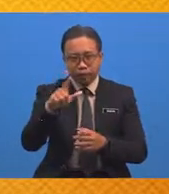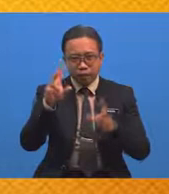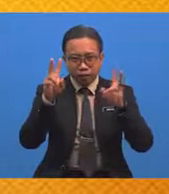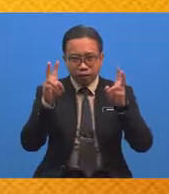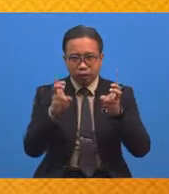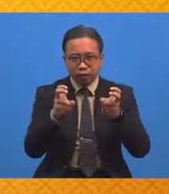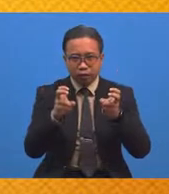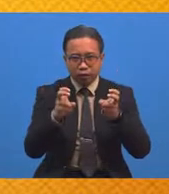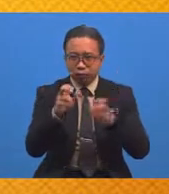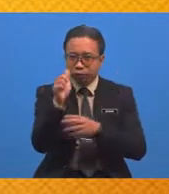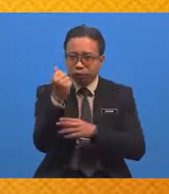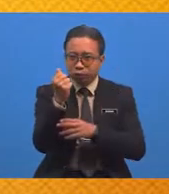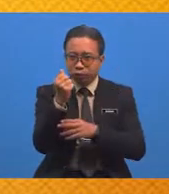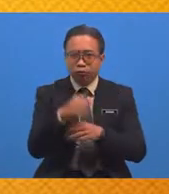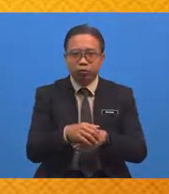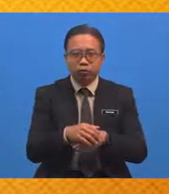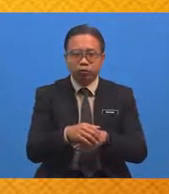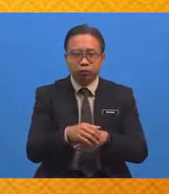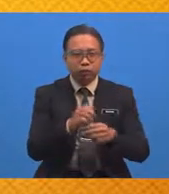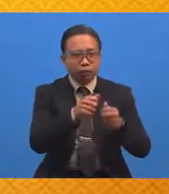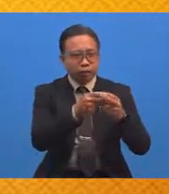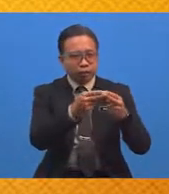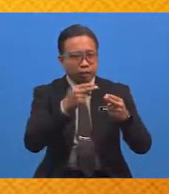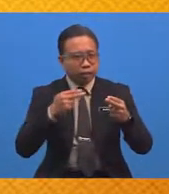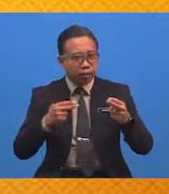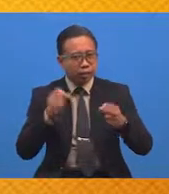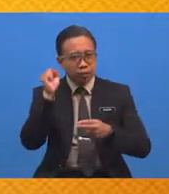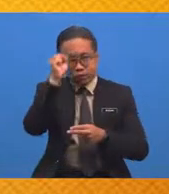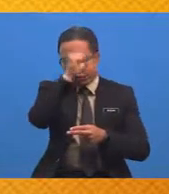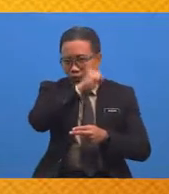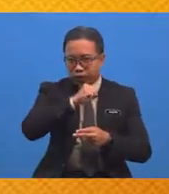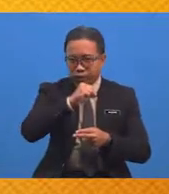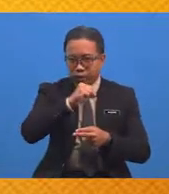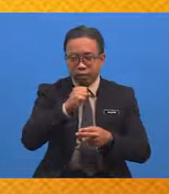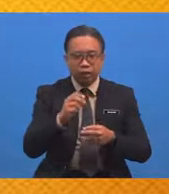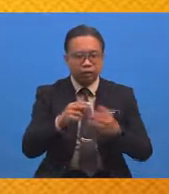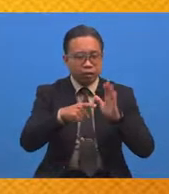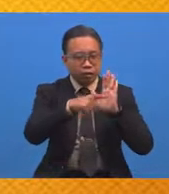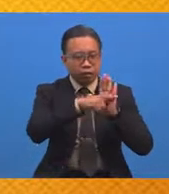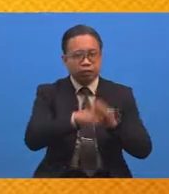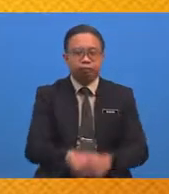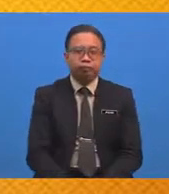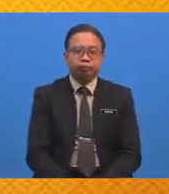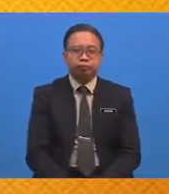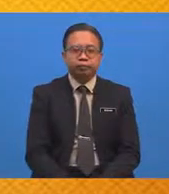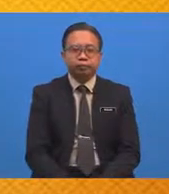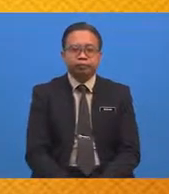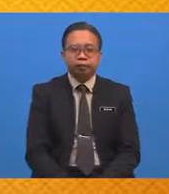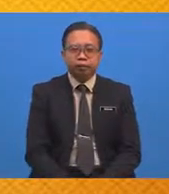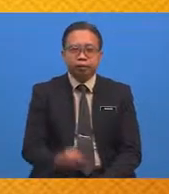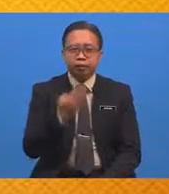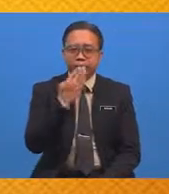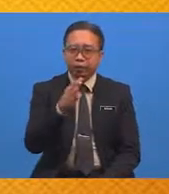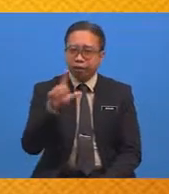pelajaran ke 10 Hindari sifat-sifat negatif ya Baiklah